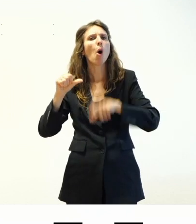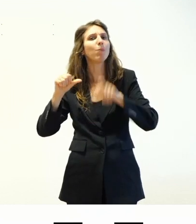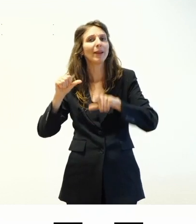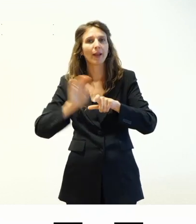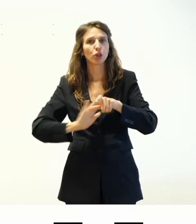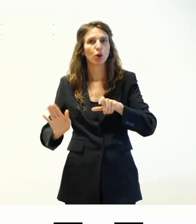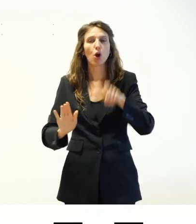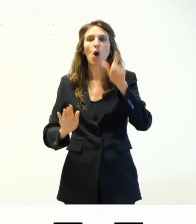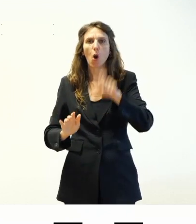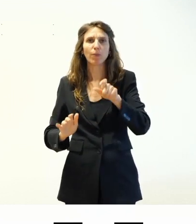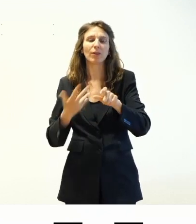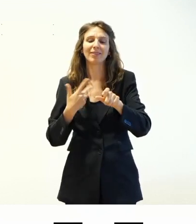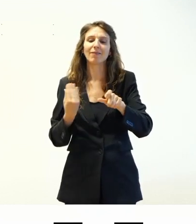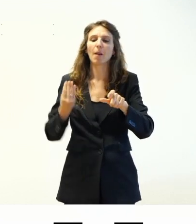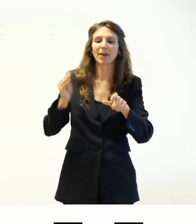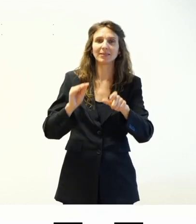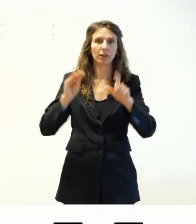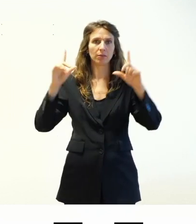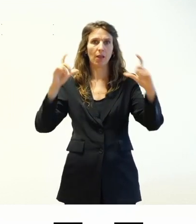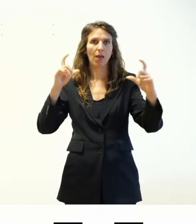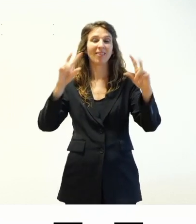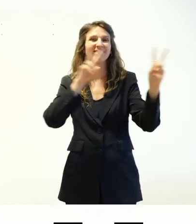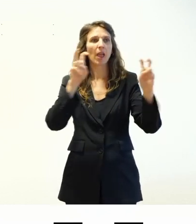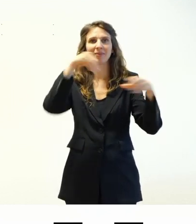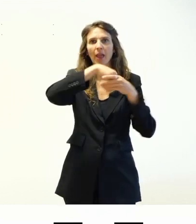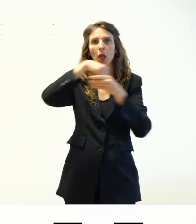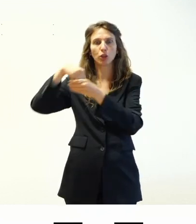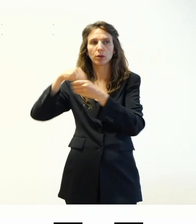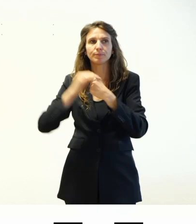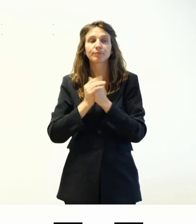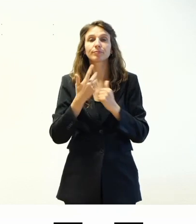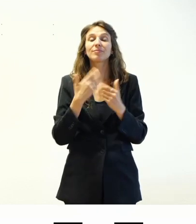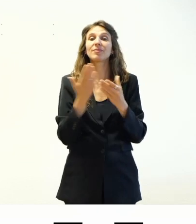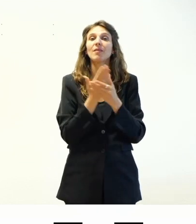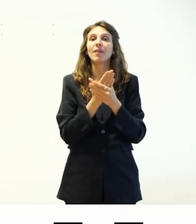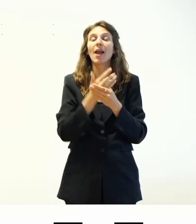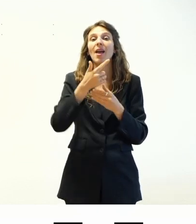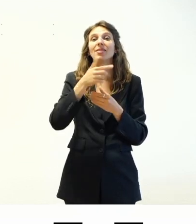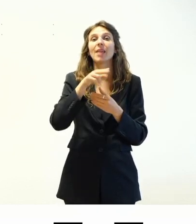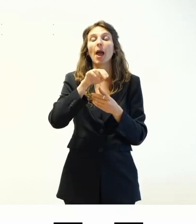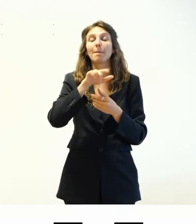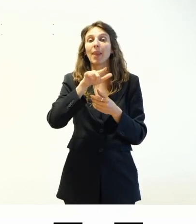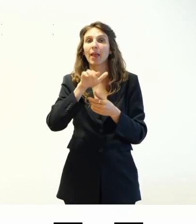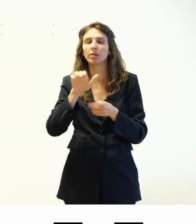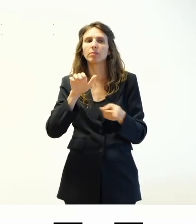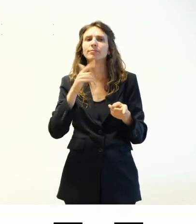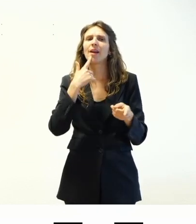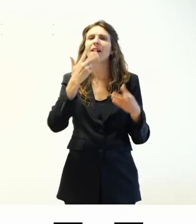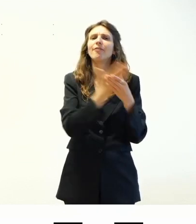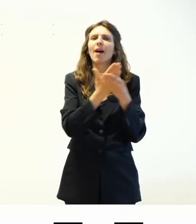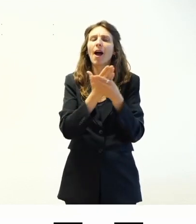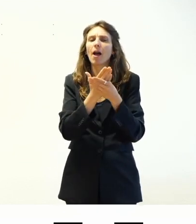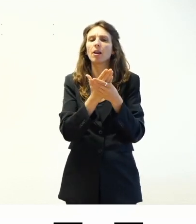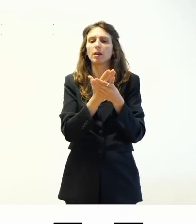che sia presente all'interno di tutti i temi. Poi ci sono dei file di template di cui ho un file index